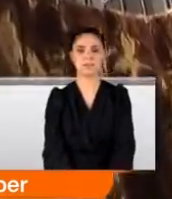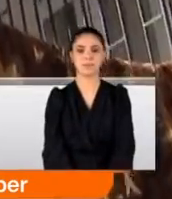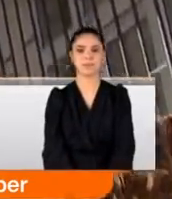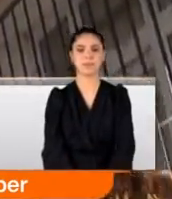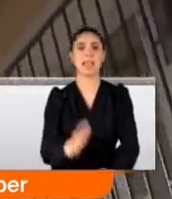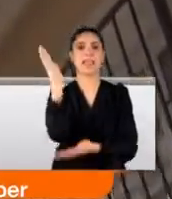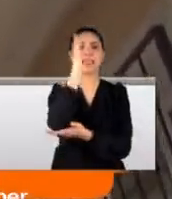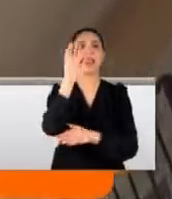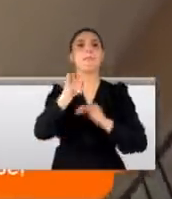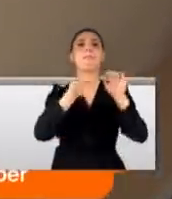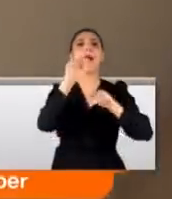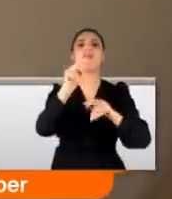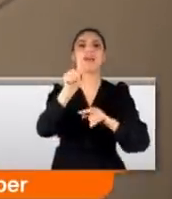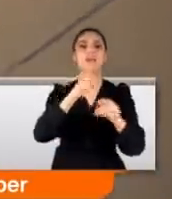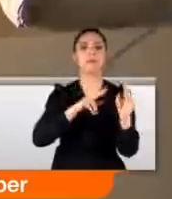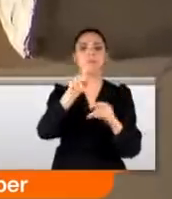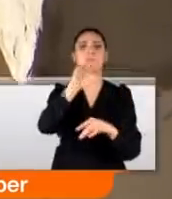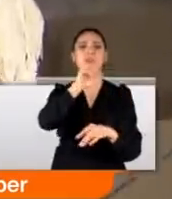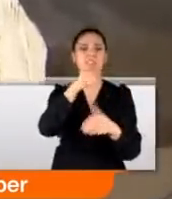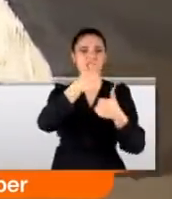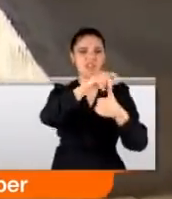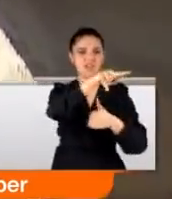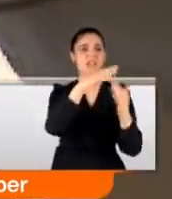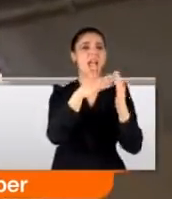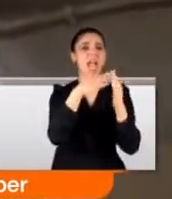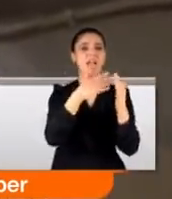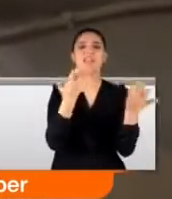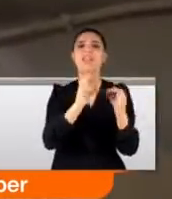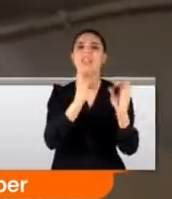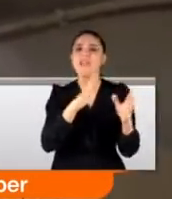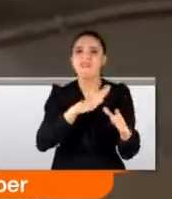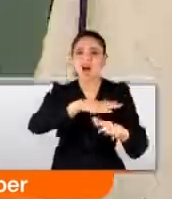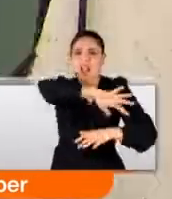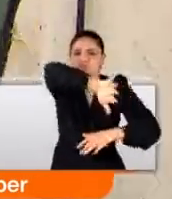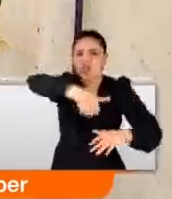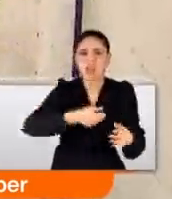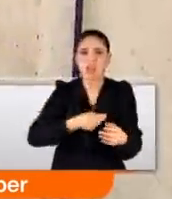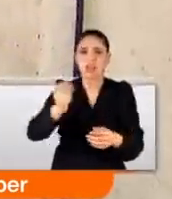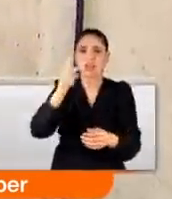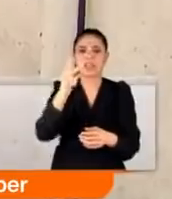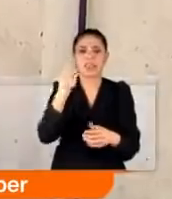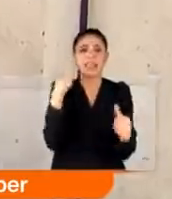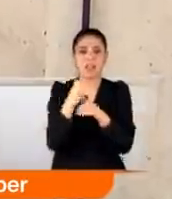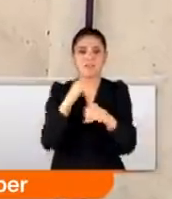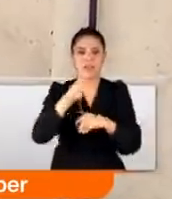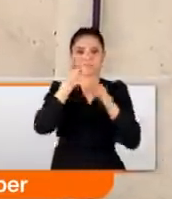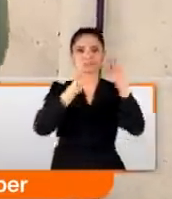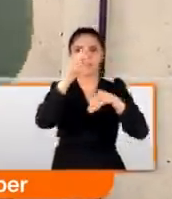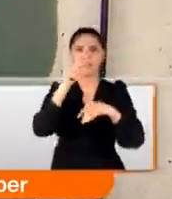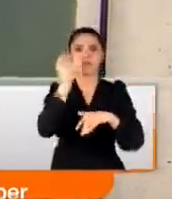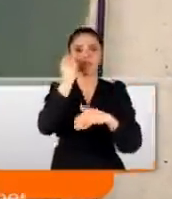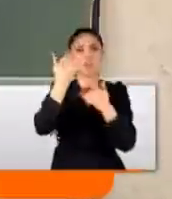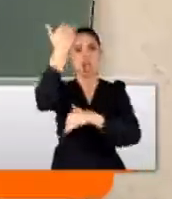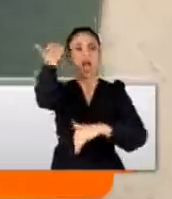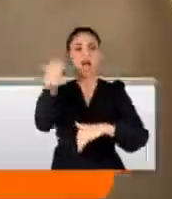Direği merdiven gibi kullanarak yaşlı çiftin evinde ne var ne yok çalıp kayıplara karıştı. Bir kere buradan çıktılar zaten. Bir kere de